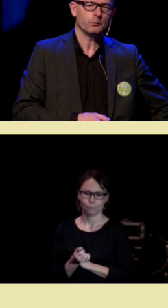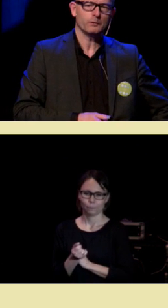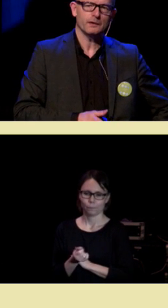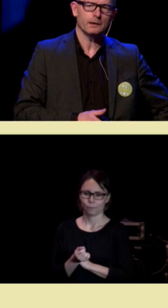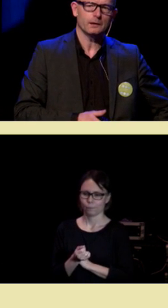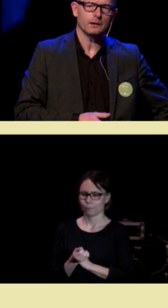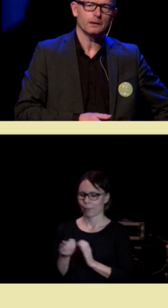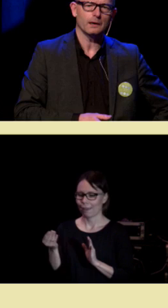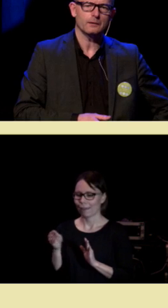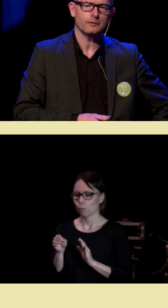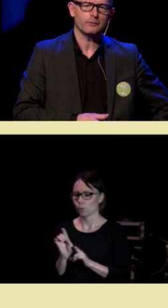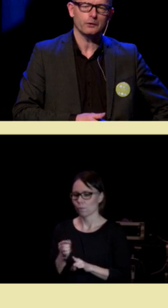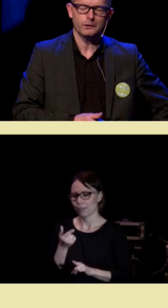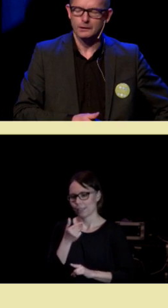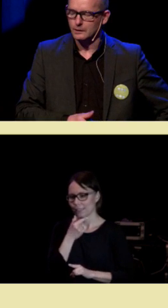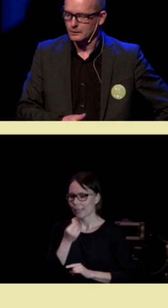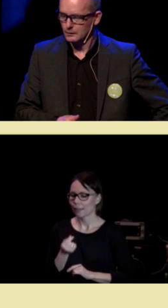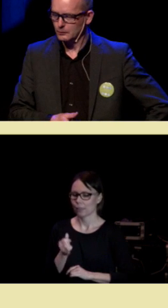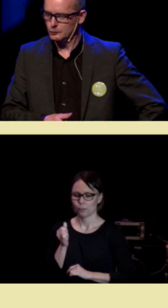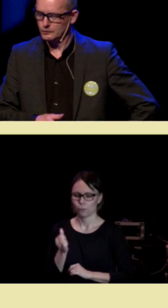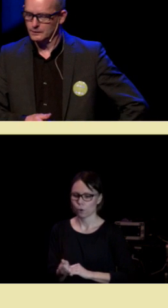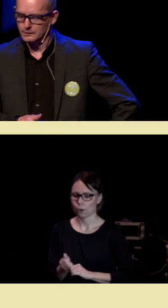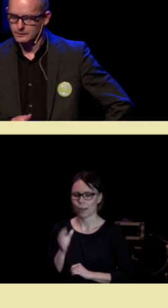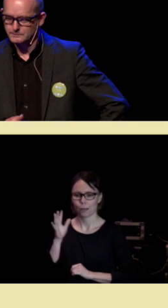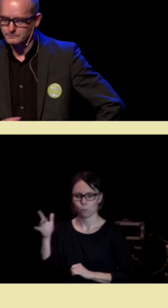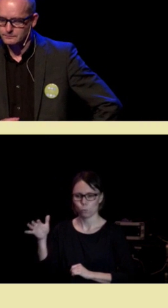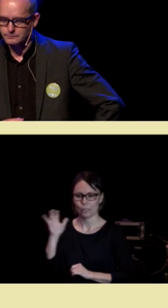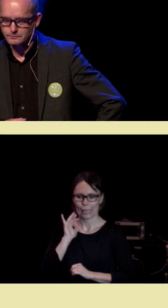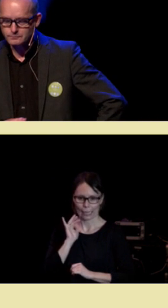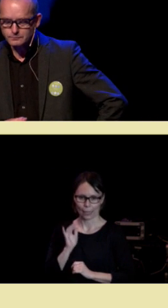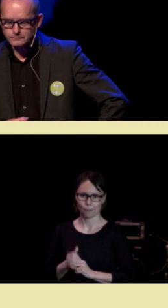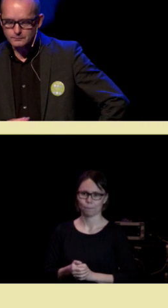innput vi kjenner til, det er selvfølgelig musikk.